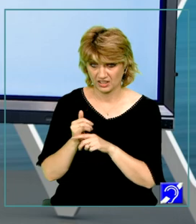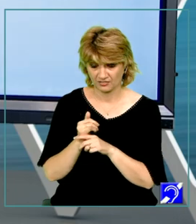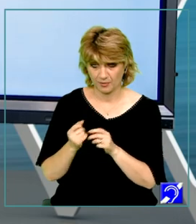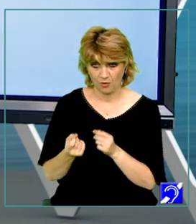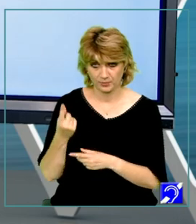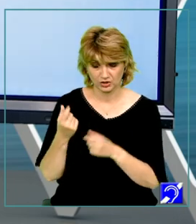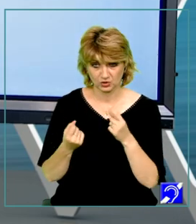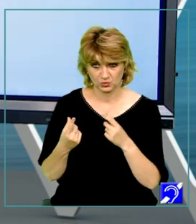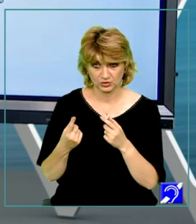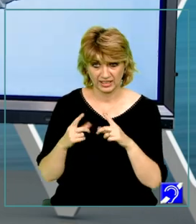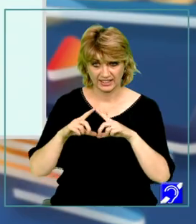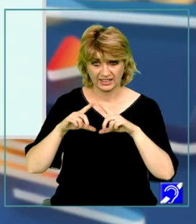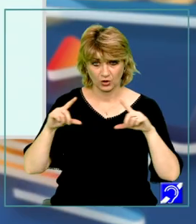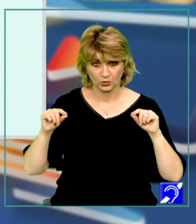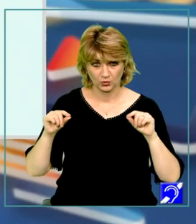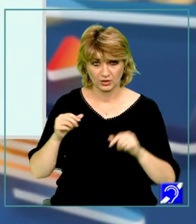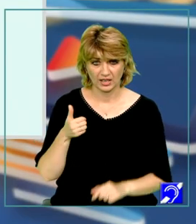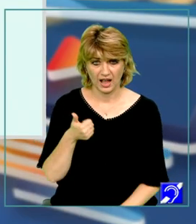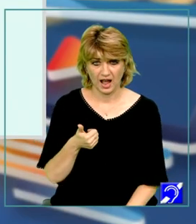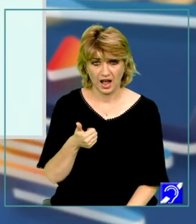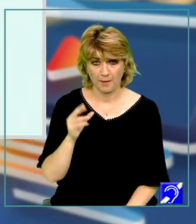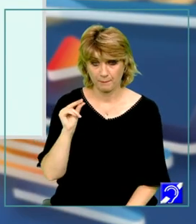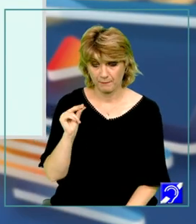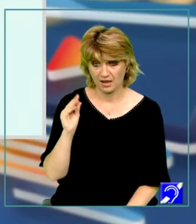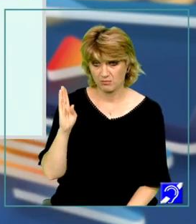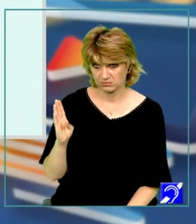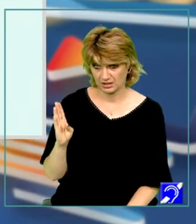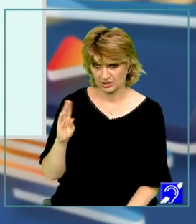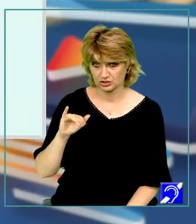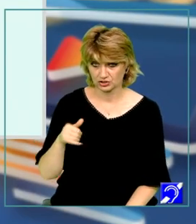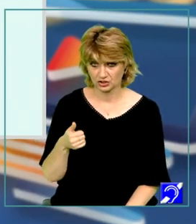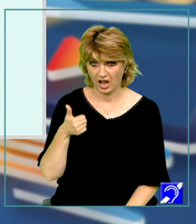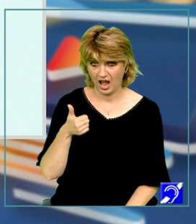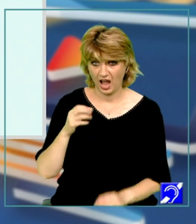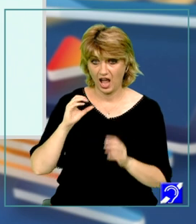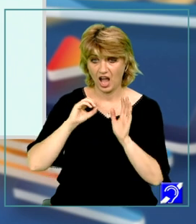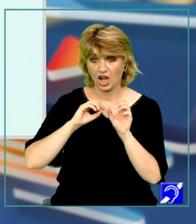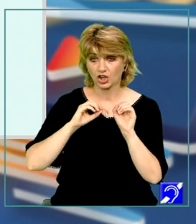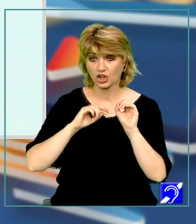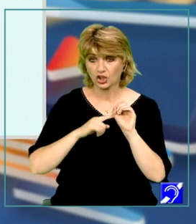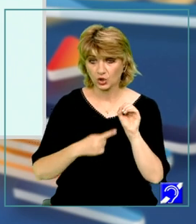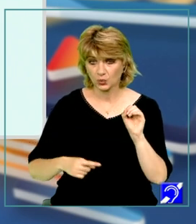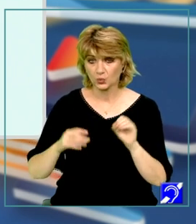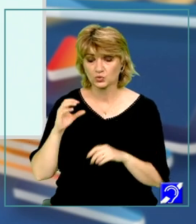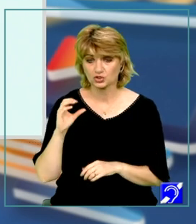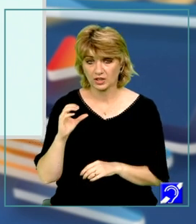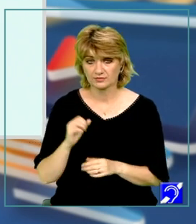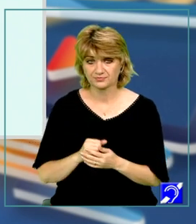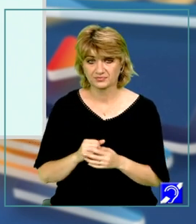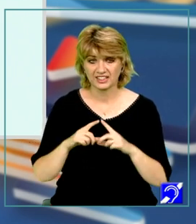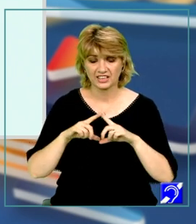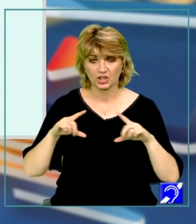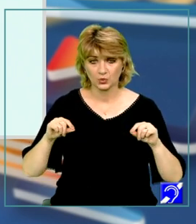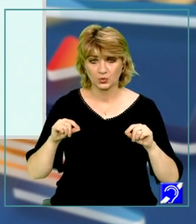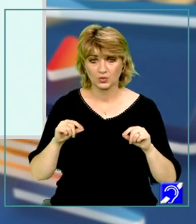triunghiurile APB și AQC triunghiuri dreptunghice și